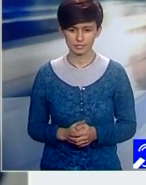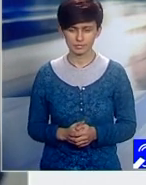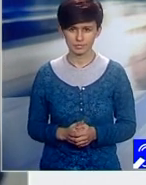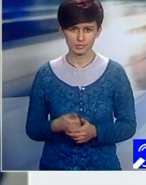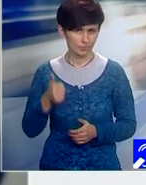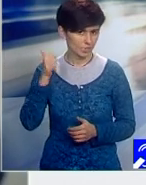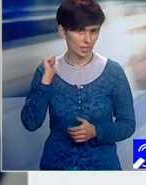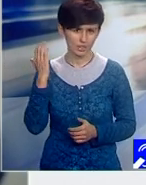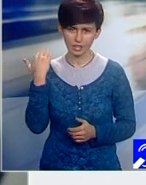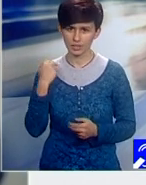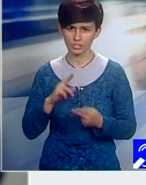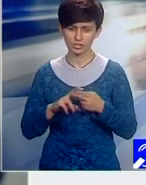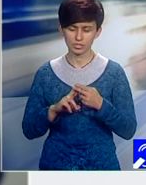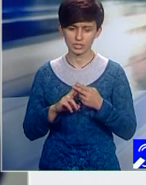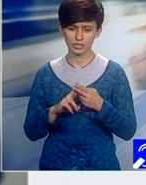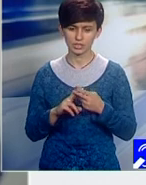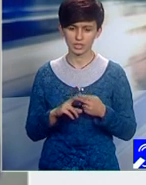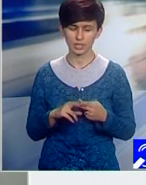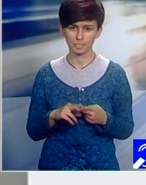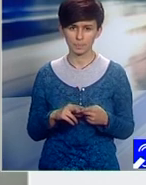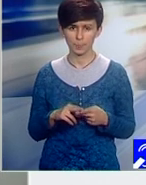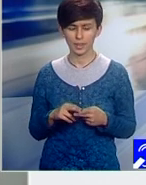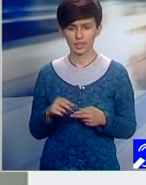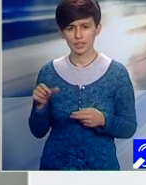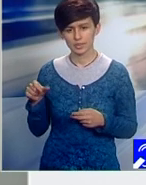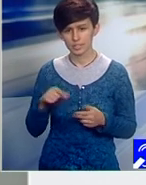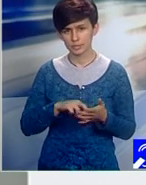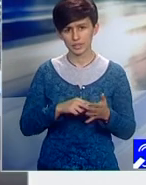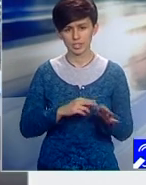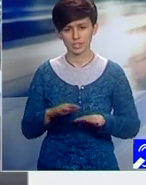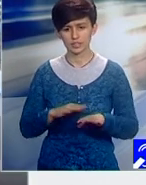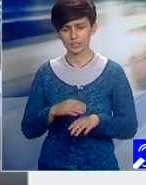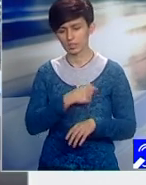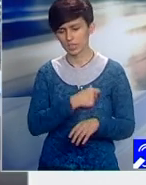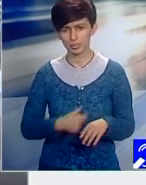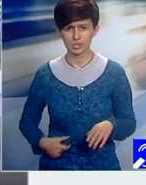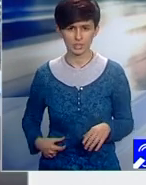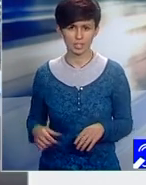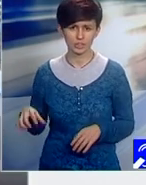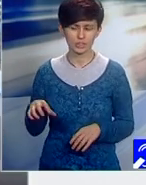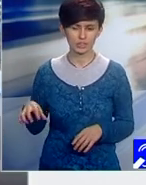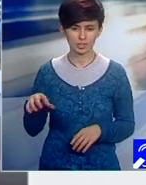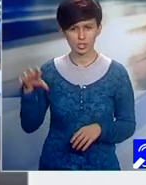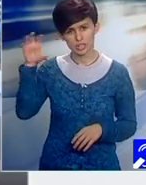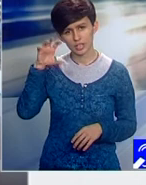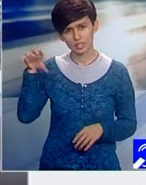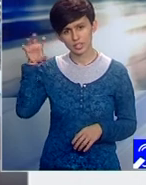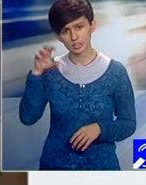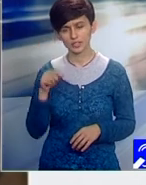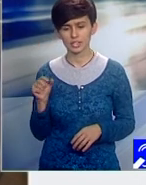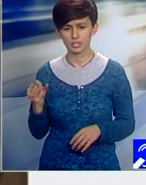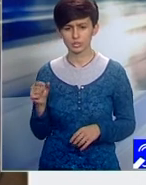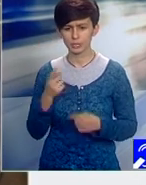a fost o întâlnire a city managerilor, a primarilor din zona Ardealului, teme de